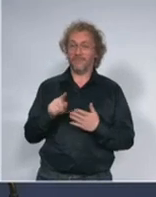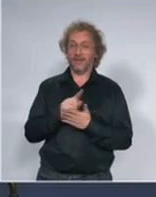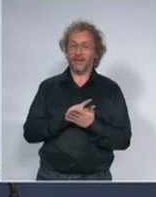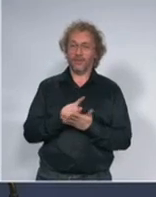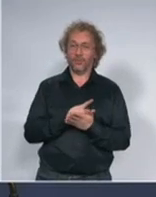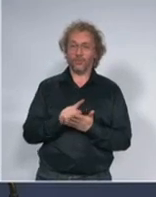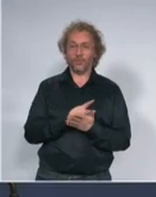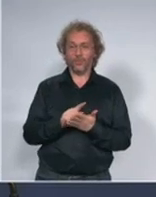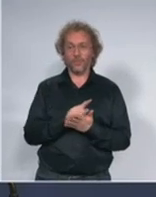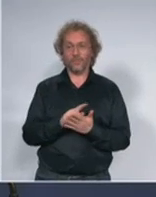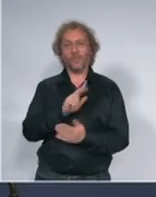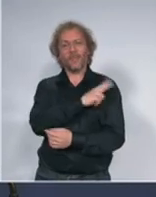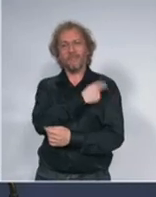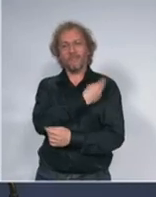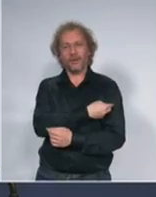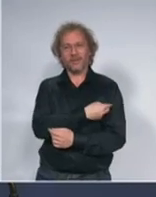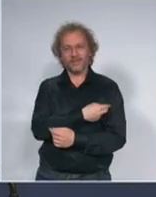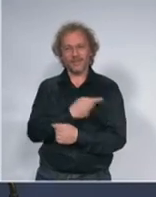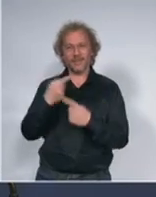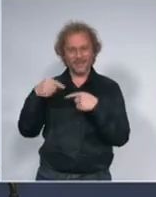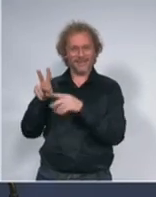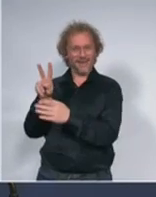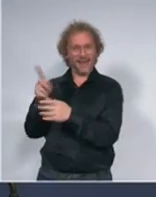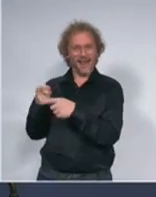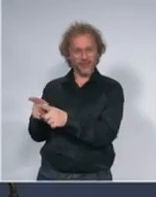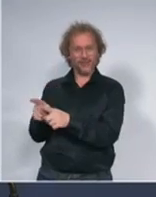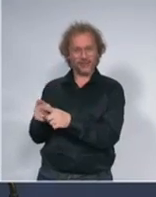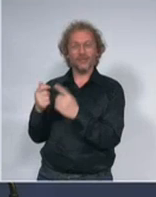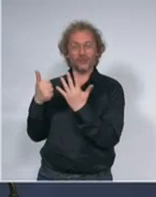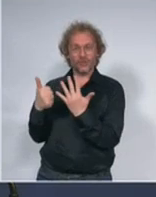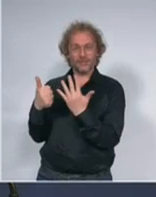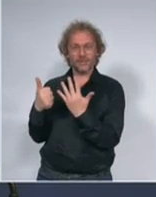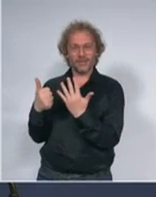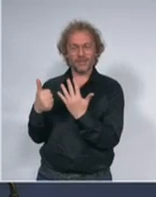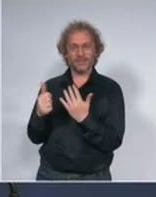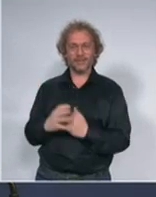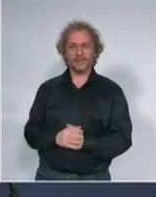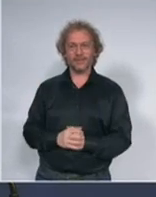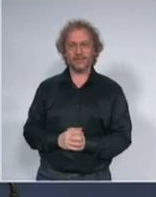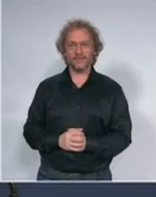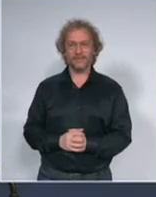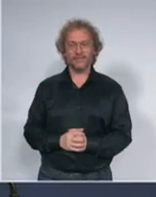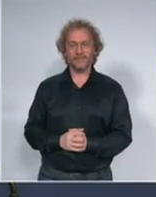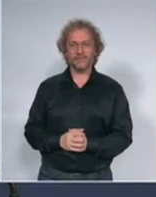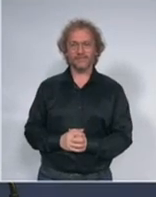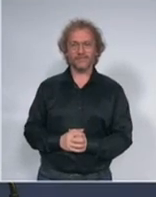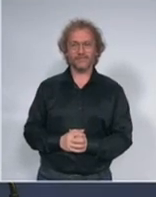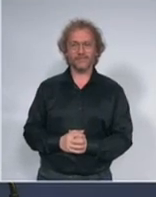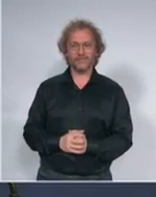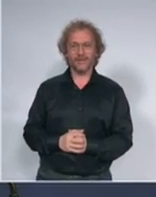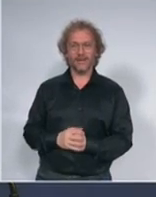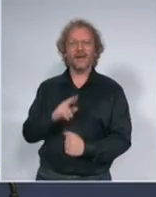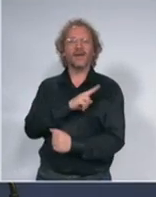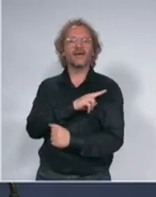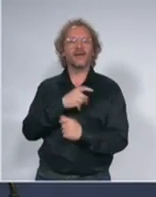hospitalizovani 6 6 lučeva je hospitalizovano u kliničkom centru Vojvodine dakle u